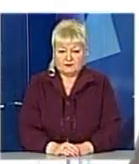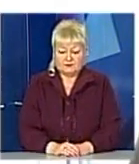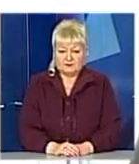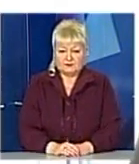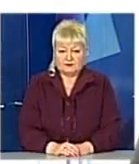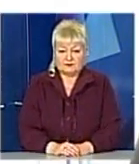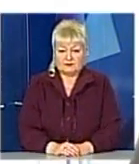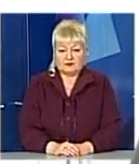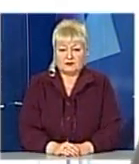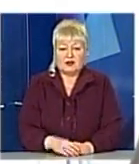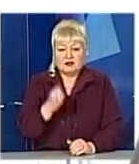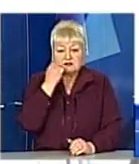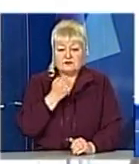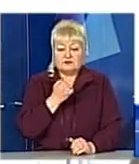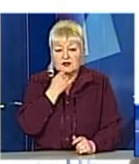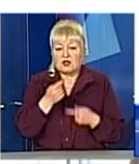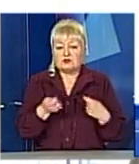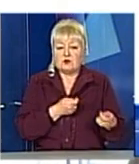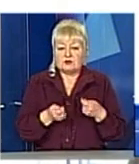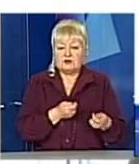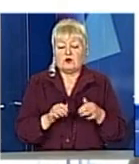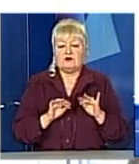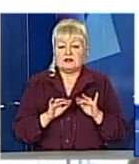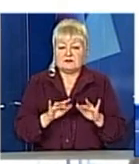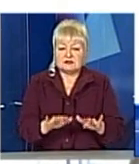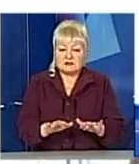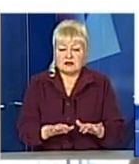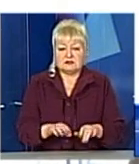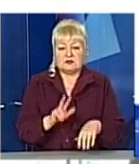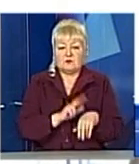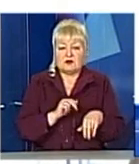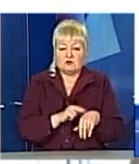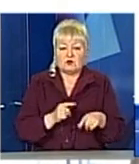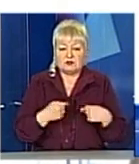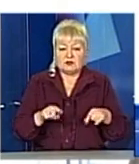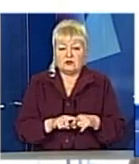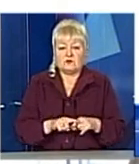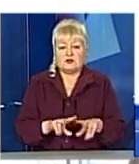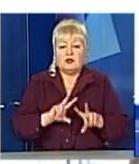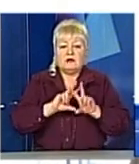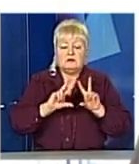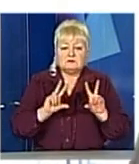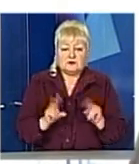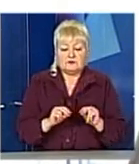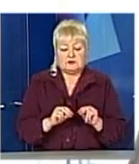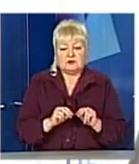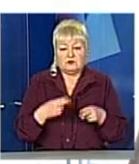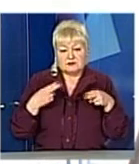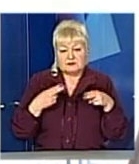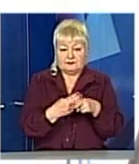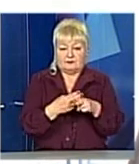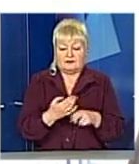Завдяки скоординованим заходам і святкового реагування правоохоронних органів вдалося уникнути вже декількох випадків у нас.